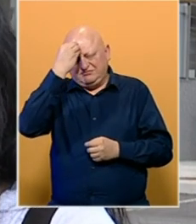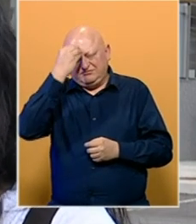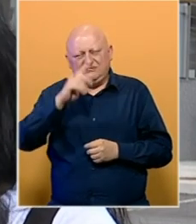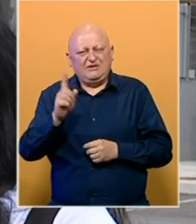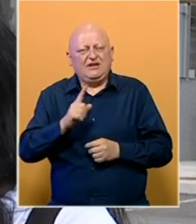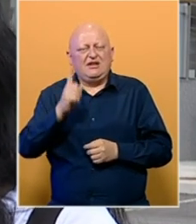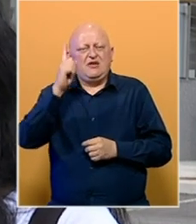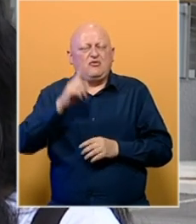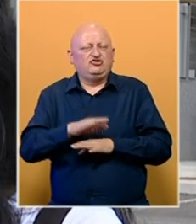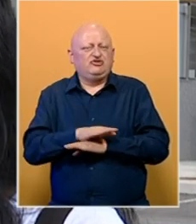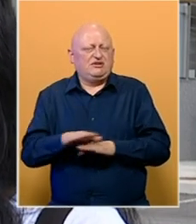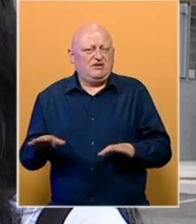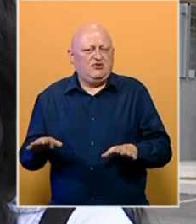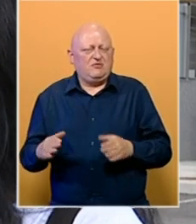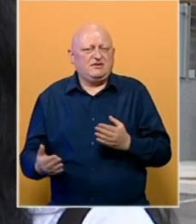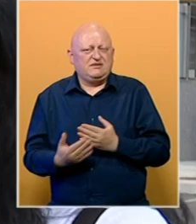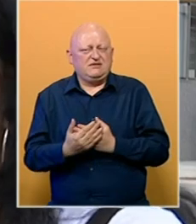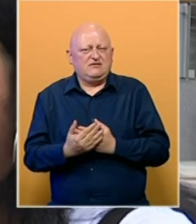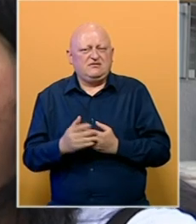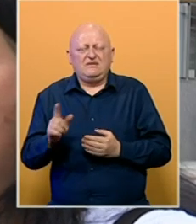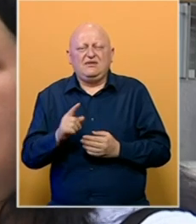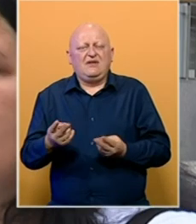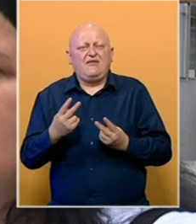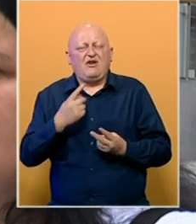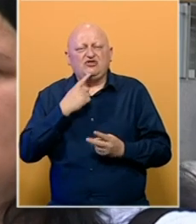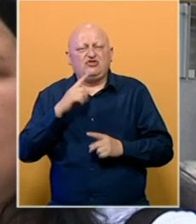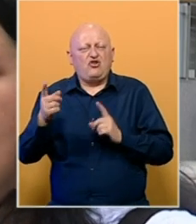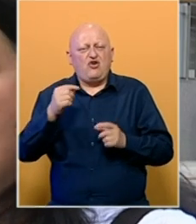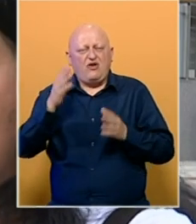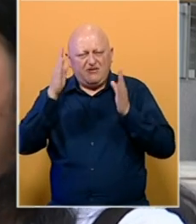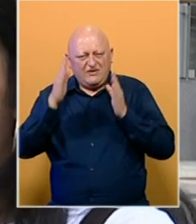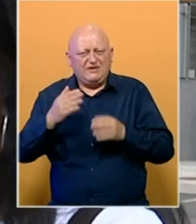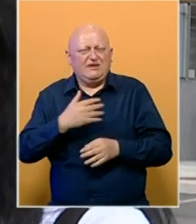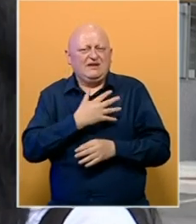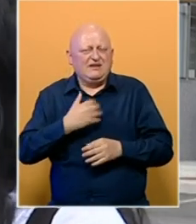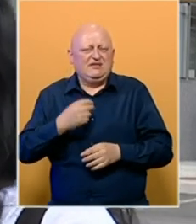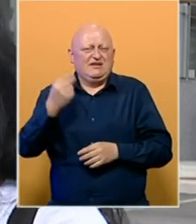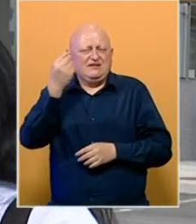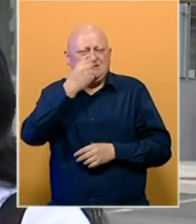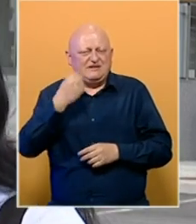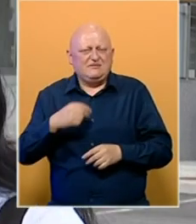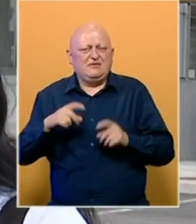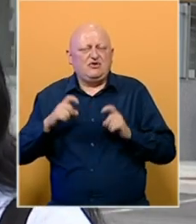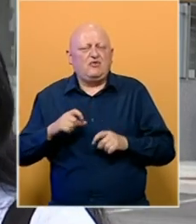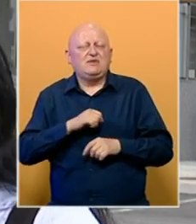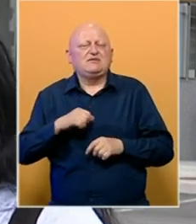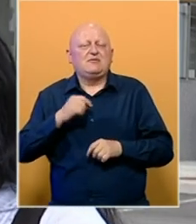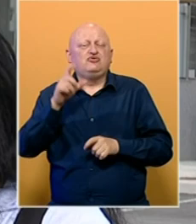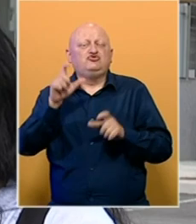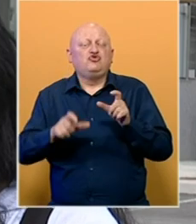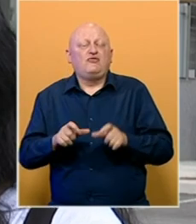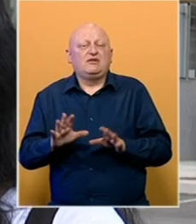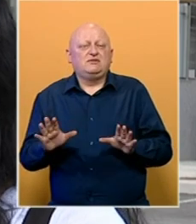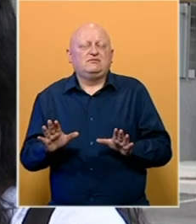Ne daj Bože nikad nikom mi da se ponovi. Nije bitno ko je kakve nacije, da li je Hrvac, Srbin, Rom, samo da je čovjek,